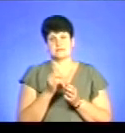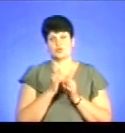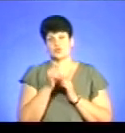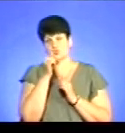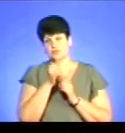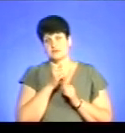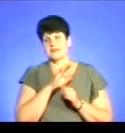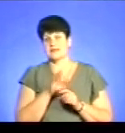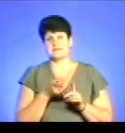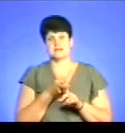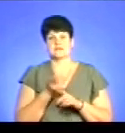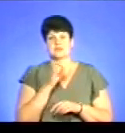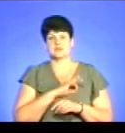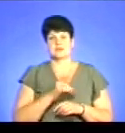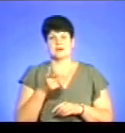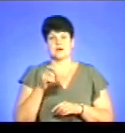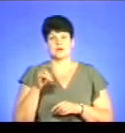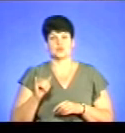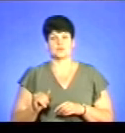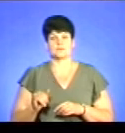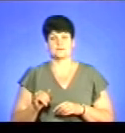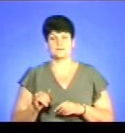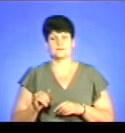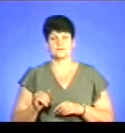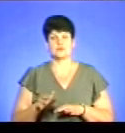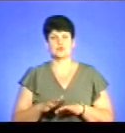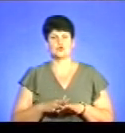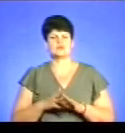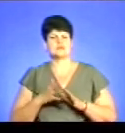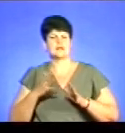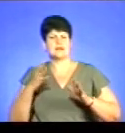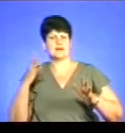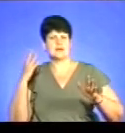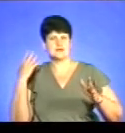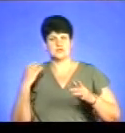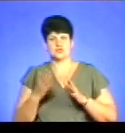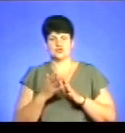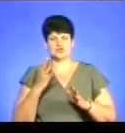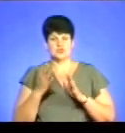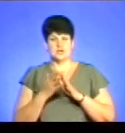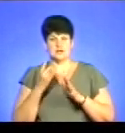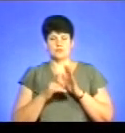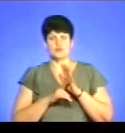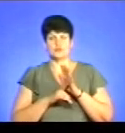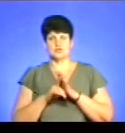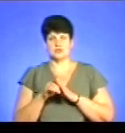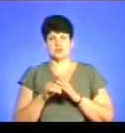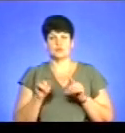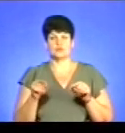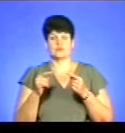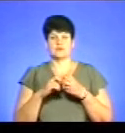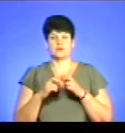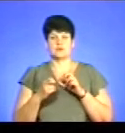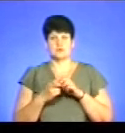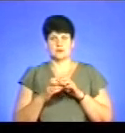Незалежно від використання газу. Довжелезні черги перед відділами субсидій почали утворюватися в Івано-Франківську.